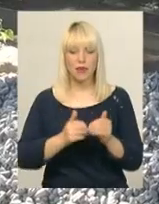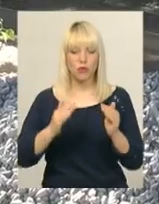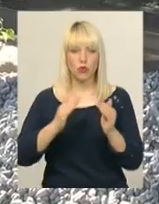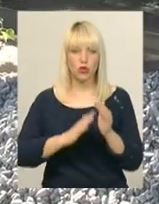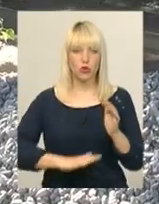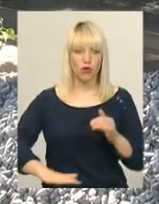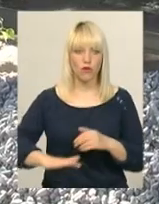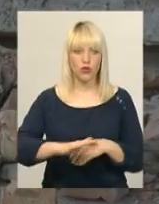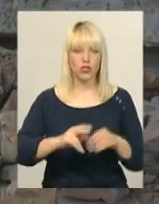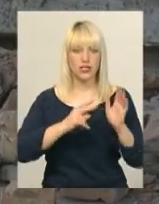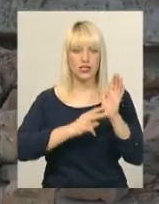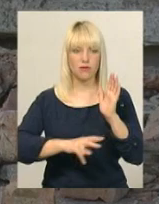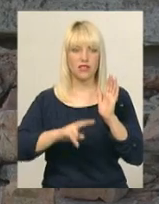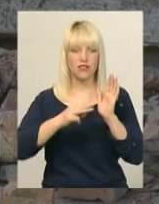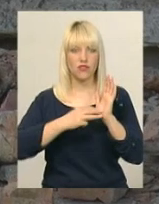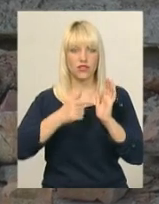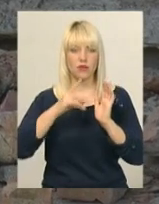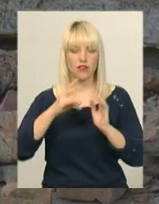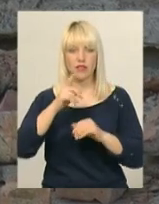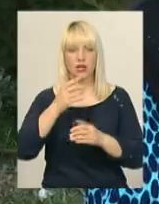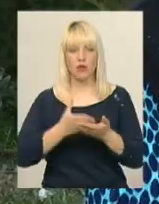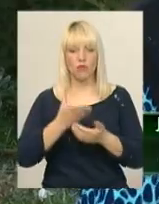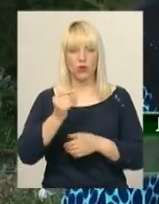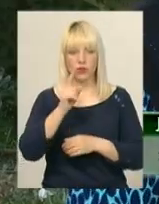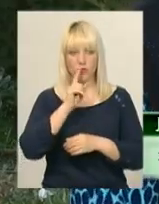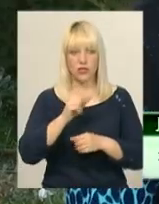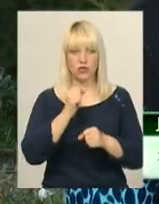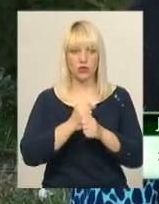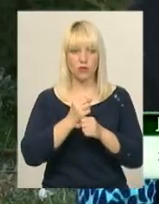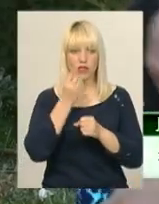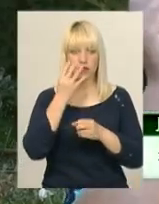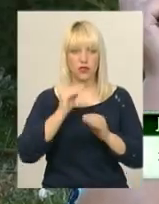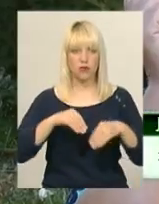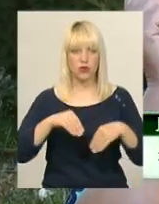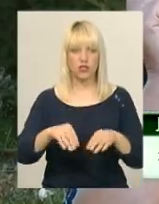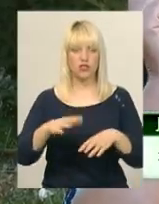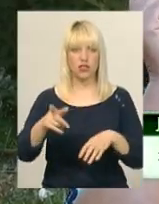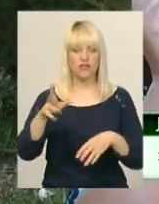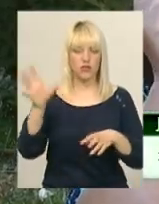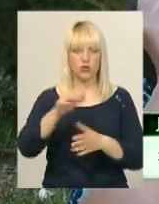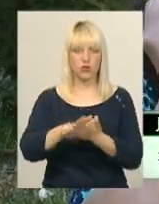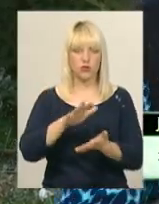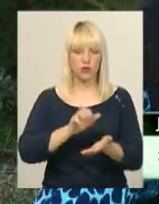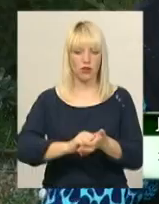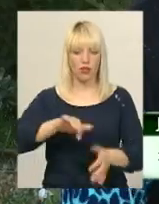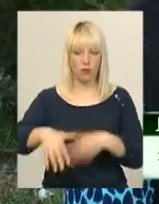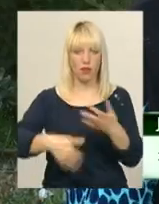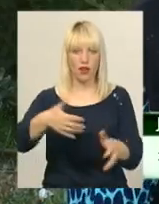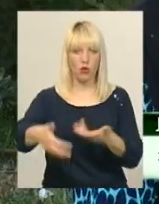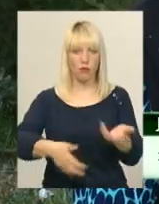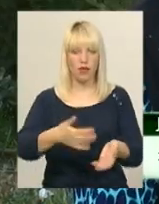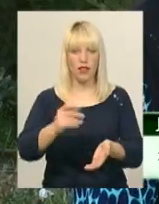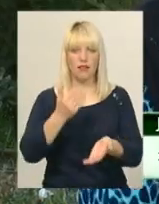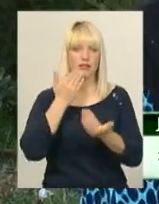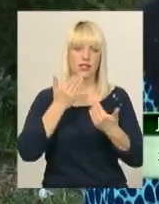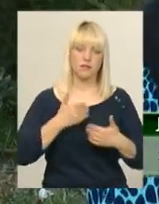78 гривень платимо місяць. Ми зробили клумбу, посадили якісь квіти, взяли нам перекопали, перерили, на світі, навіть не